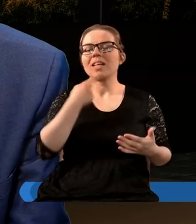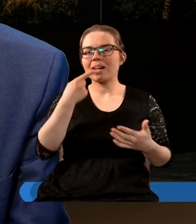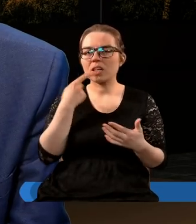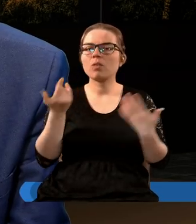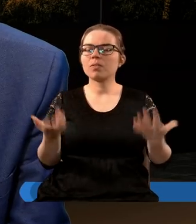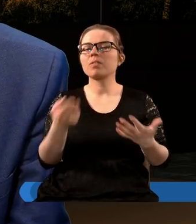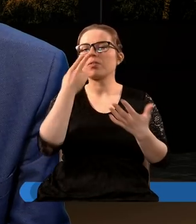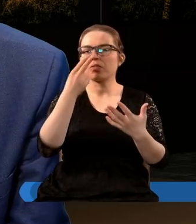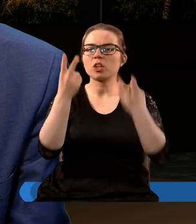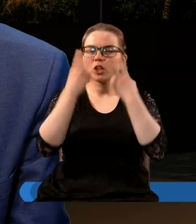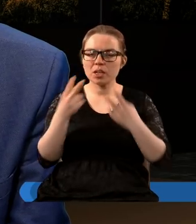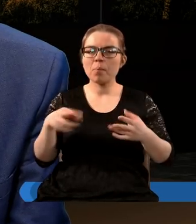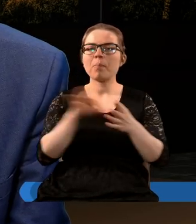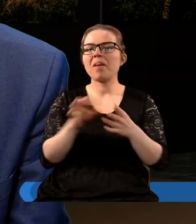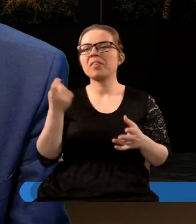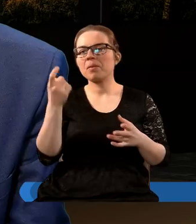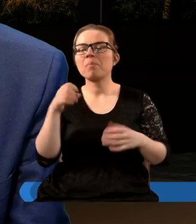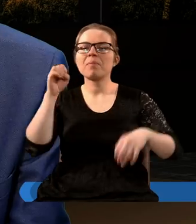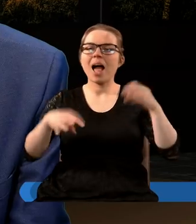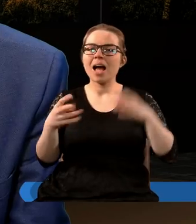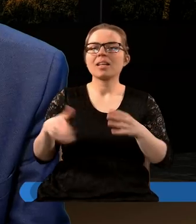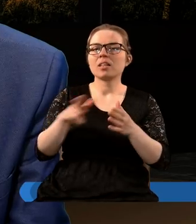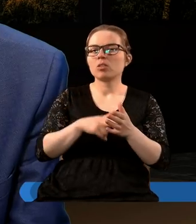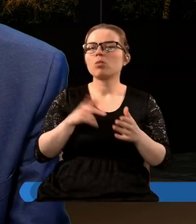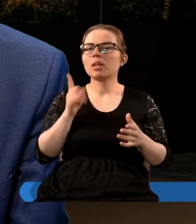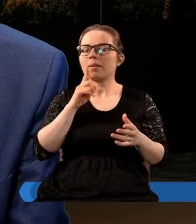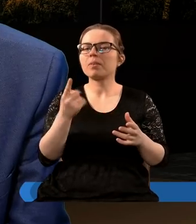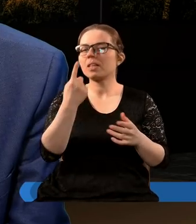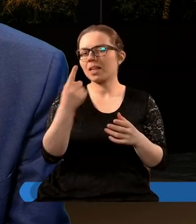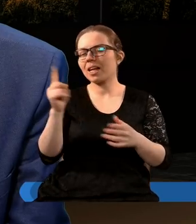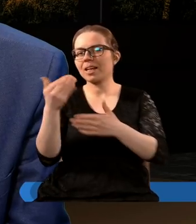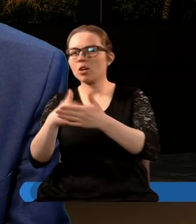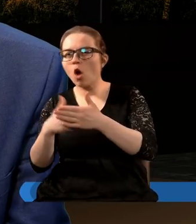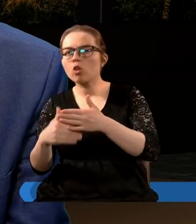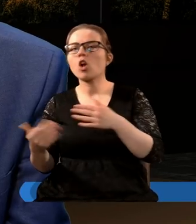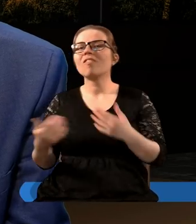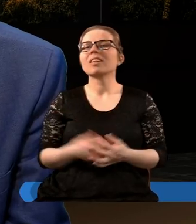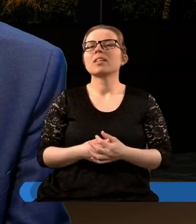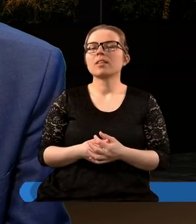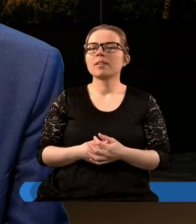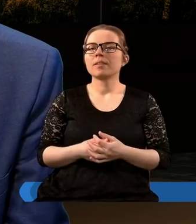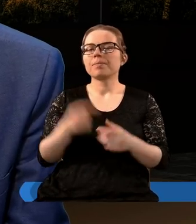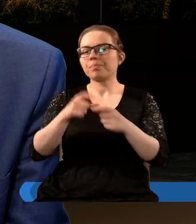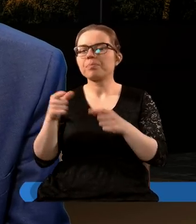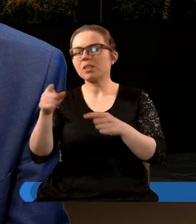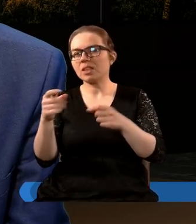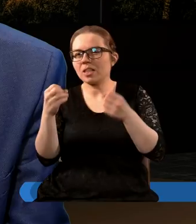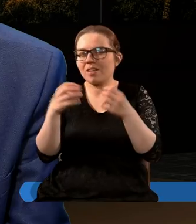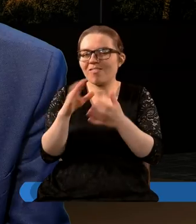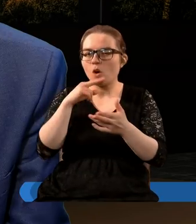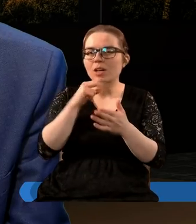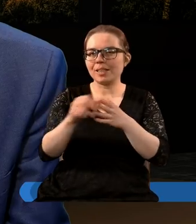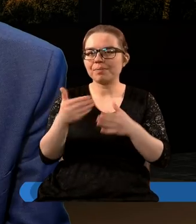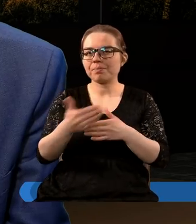czytamy że w pewnym momencie w którejś pladze prawda jednej z końcowych wyschnie ta woda